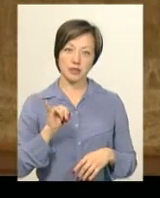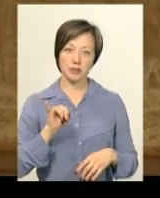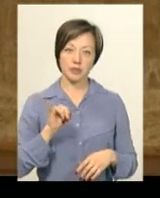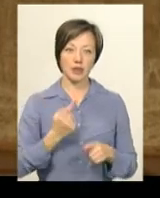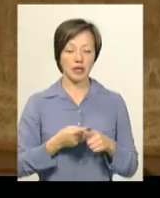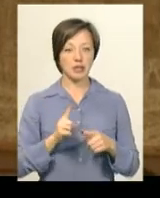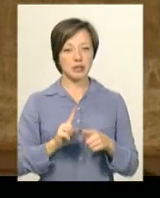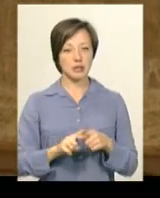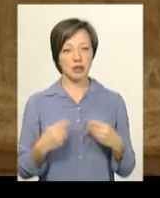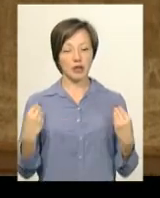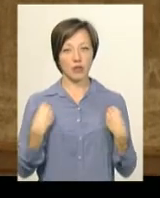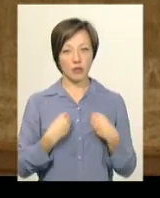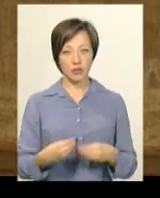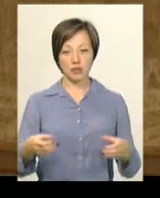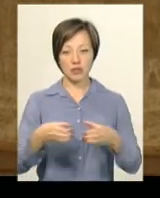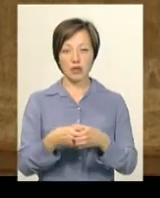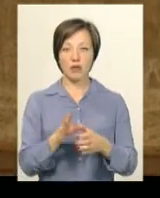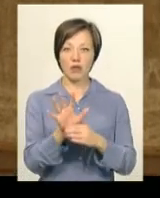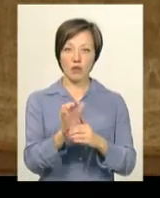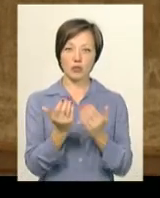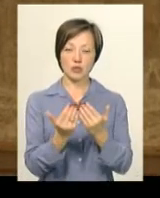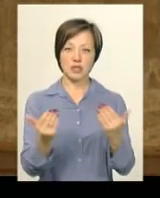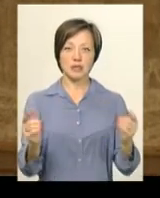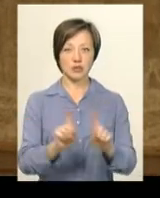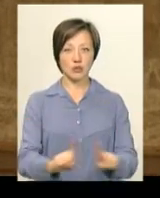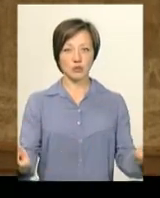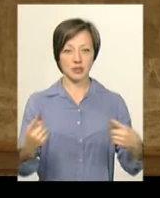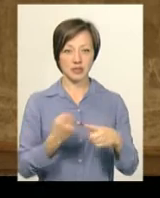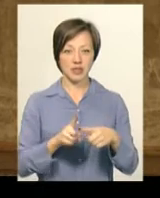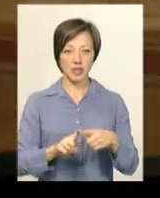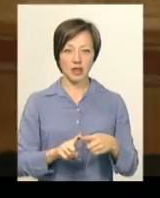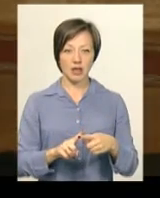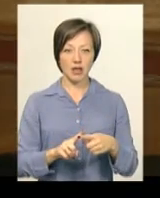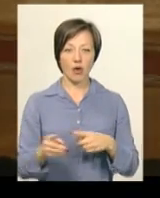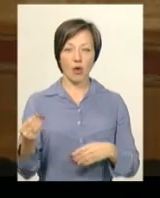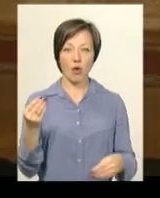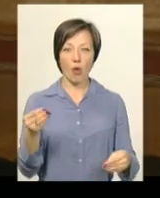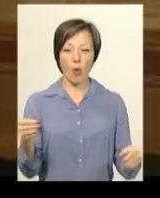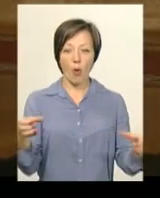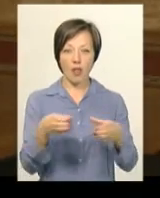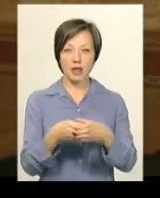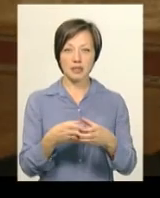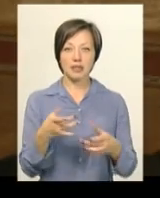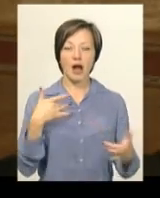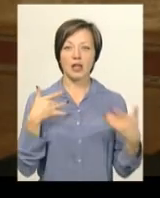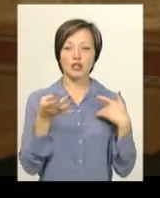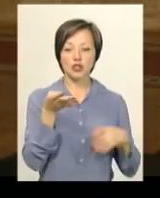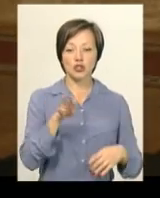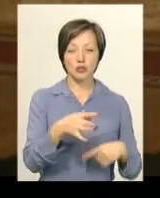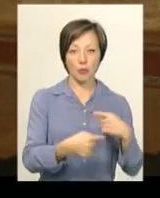цей строй буде представлений на фотосесії, це буде ізюмінка така цієї колекції. Актриси чотирьох поколінь,